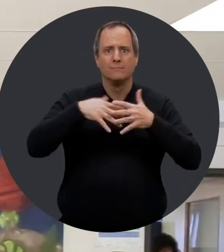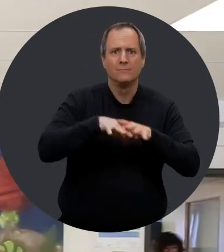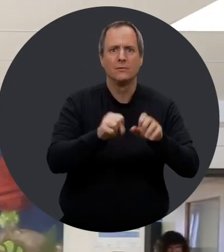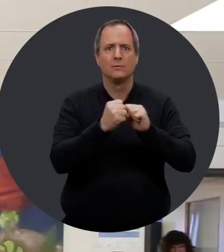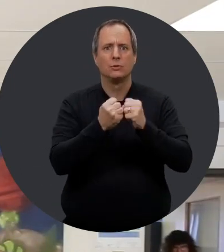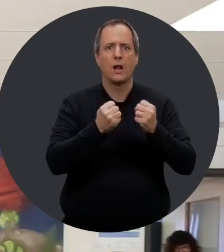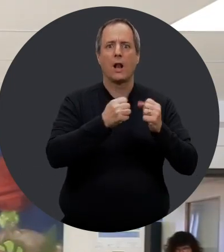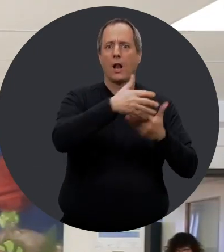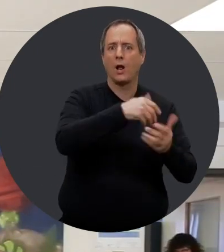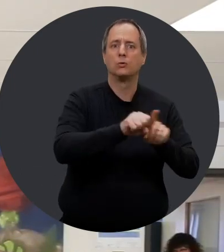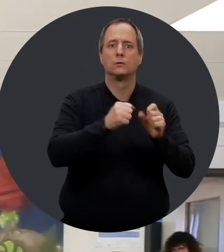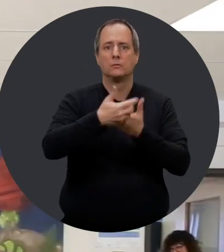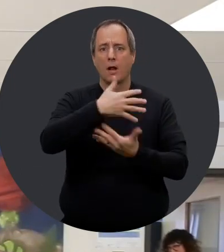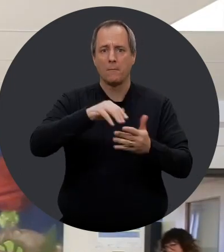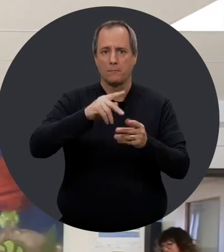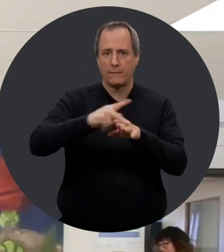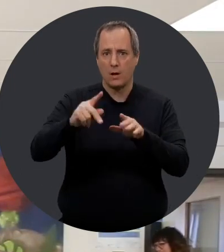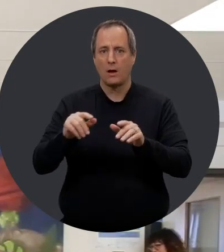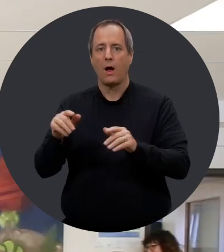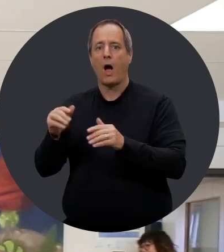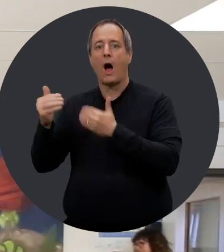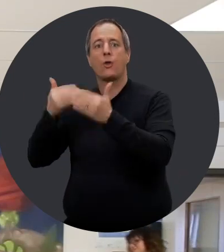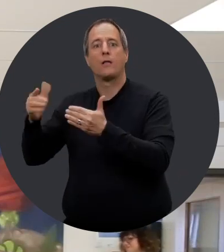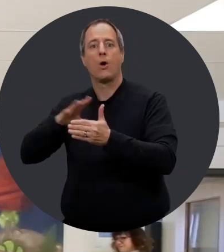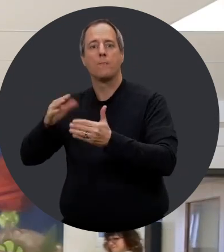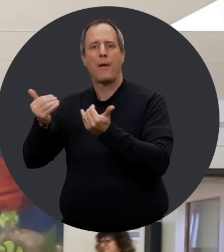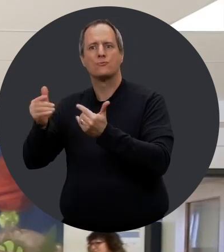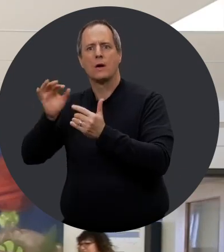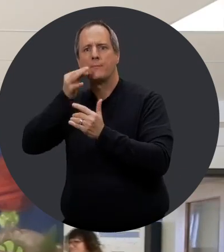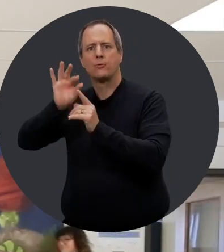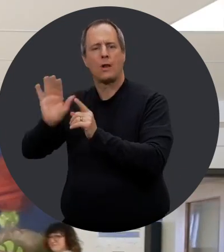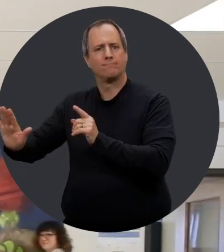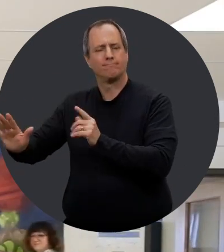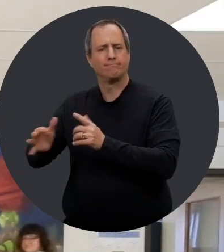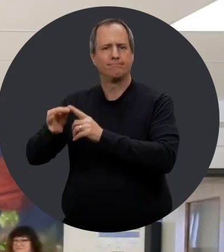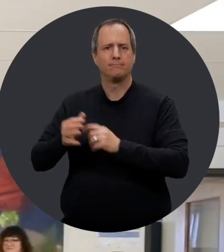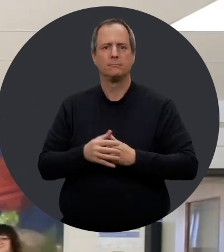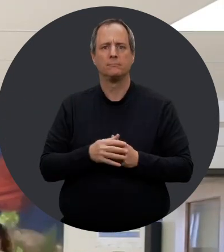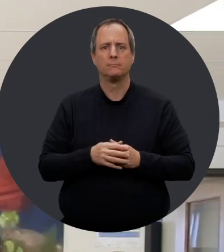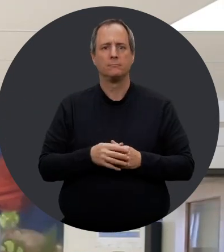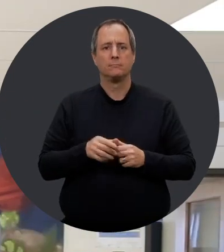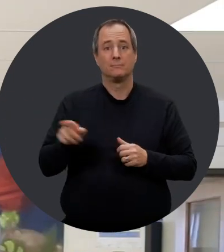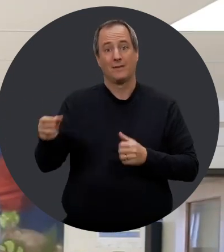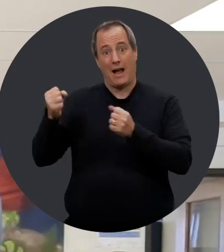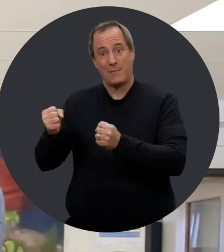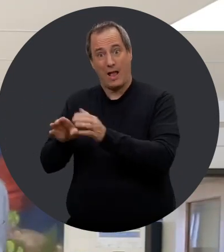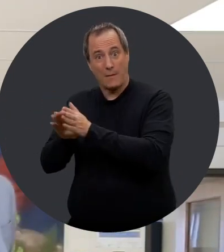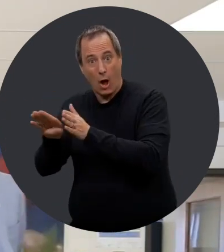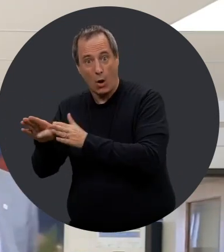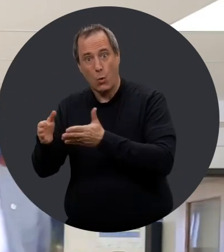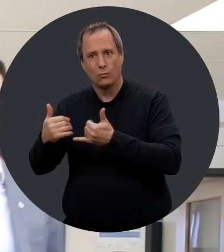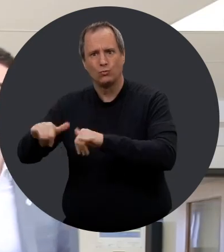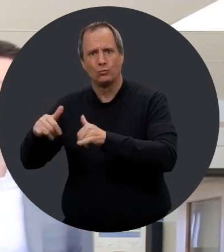sociale et socioprofessionnelle à des groupes d'adultes ayant des besoins particuliers. Ces derniers ont la possibilité d'améliorer ou de